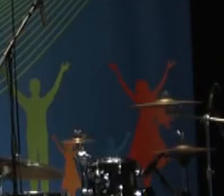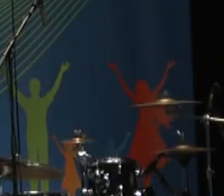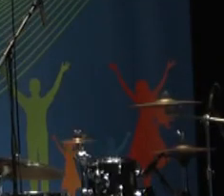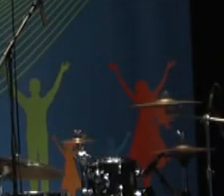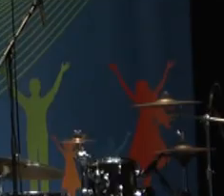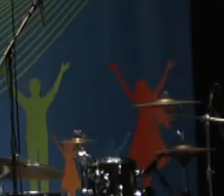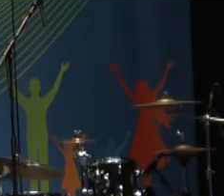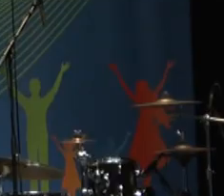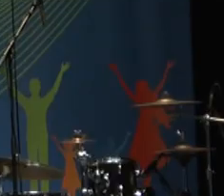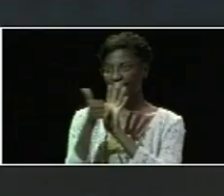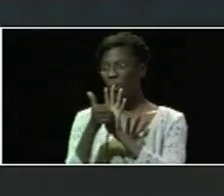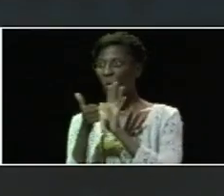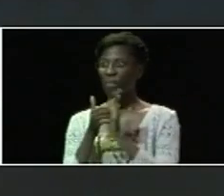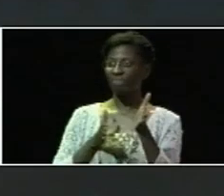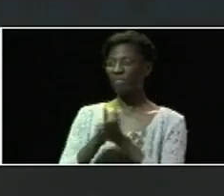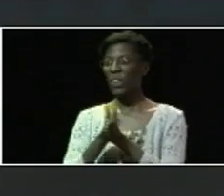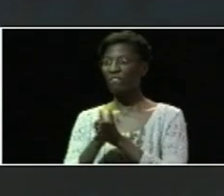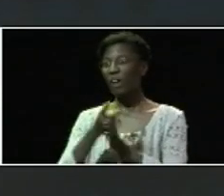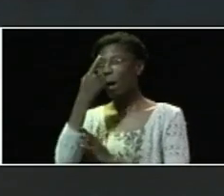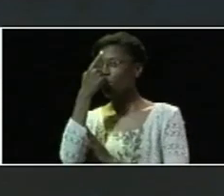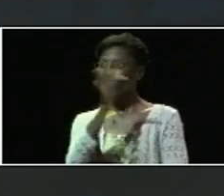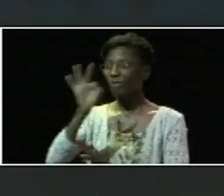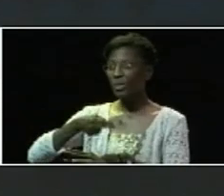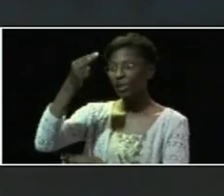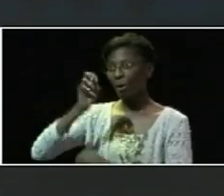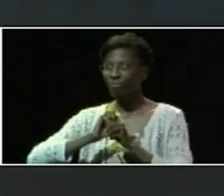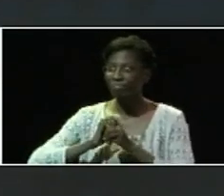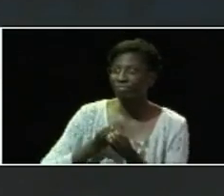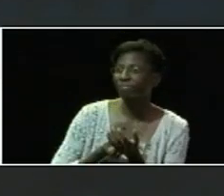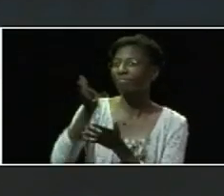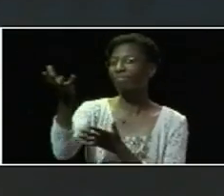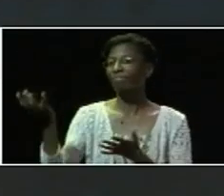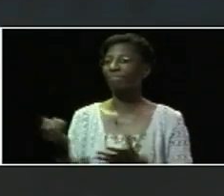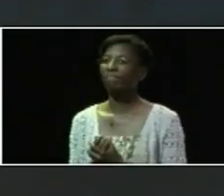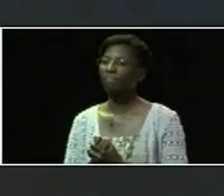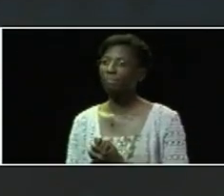mission pour ce grand territoire de France. Parce que vous voyez que Dieu,